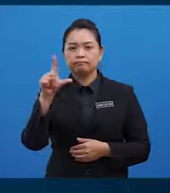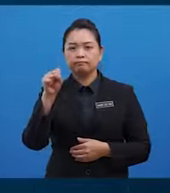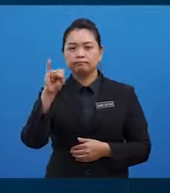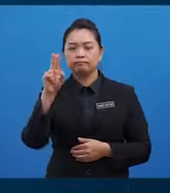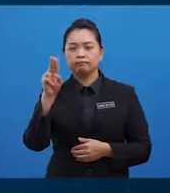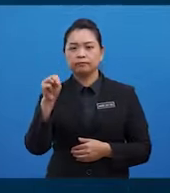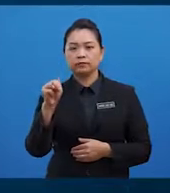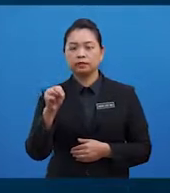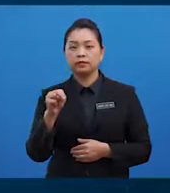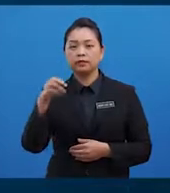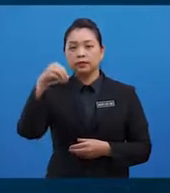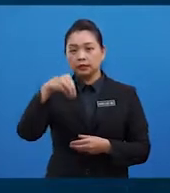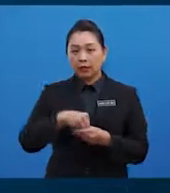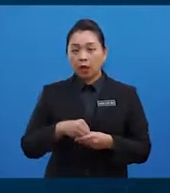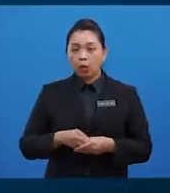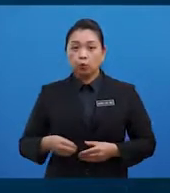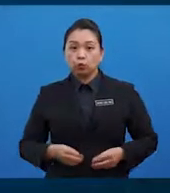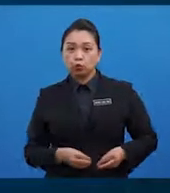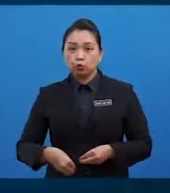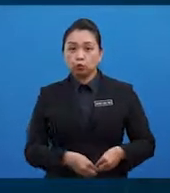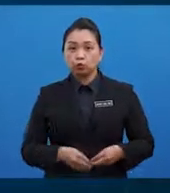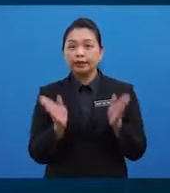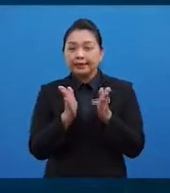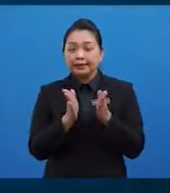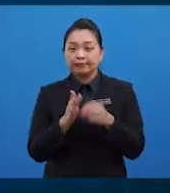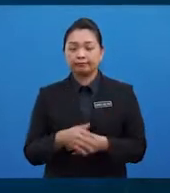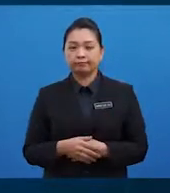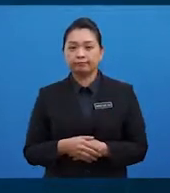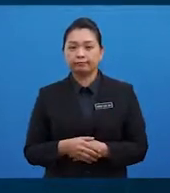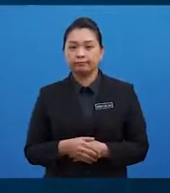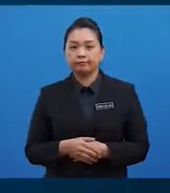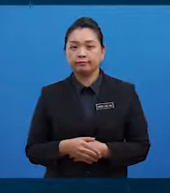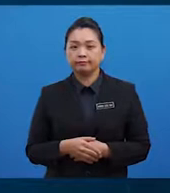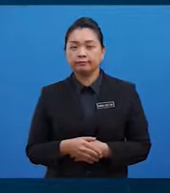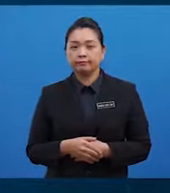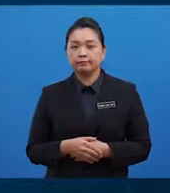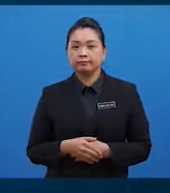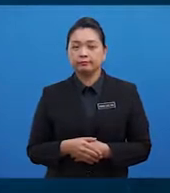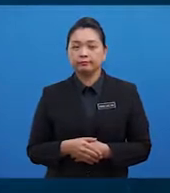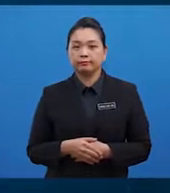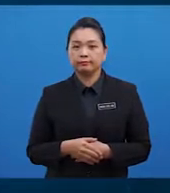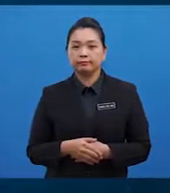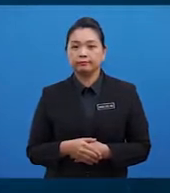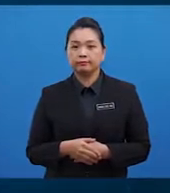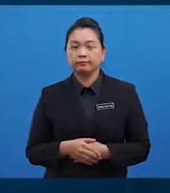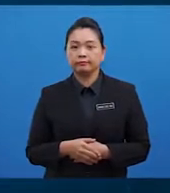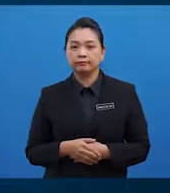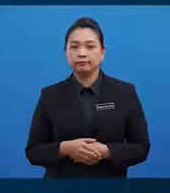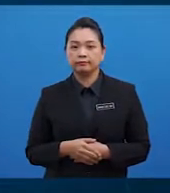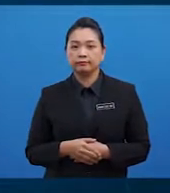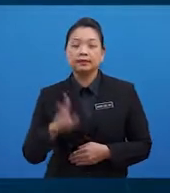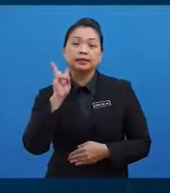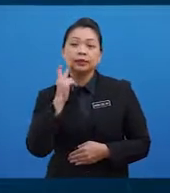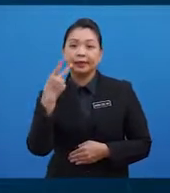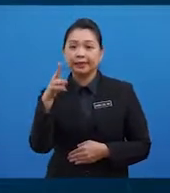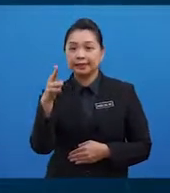dan meningkatkan aras postfit dalam badan. sumber bagi vitamin D seperti sayuran